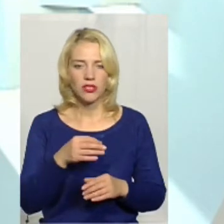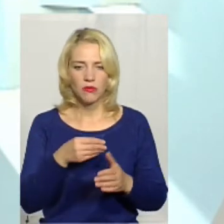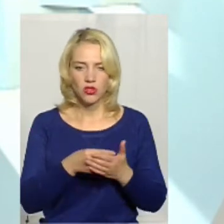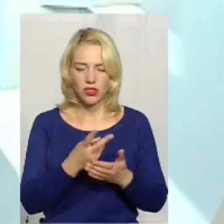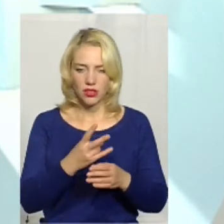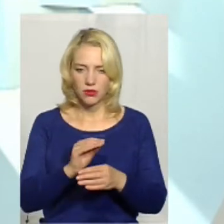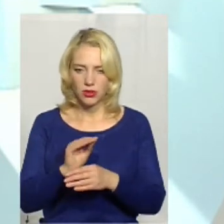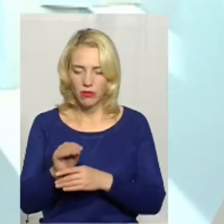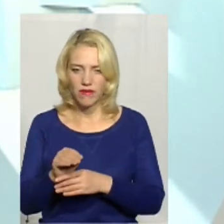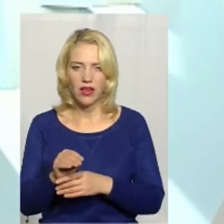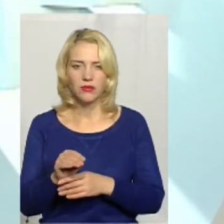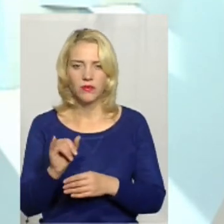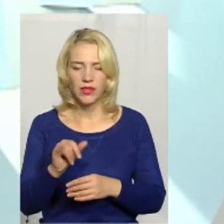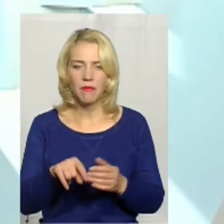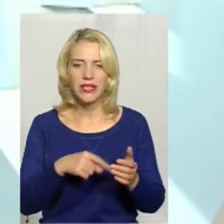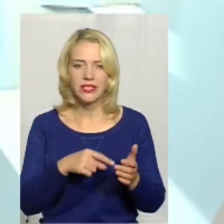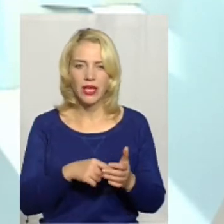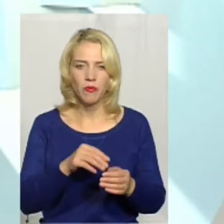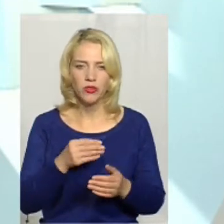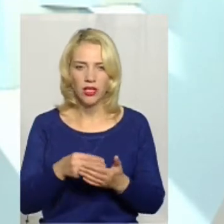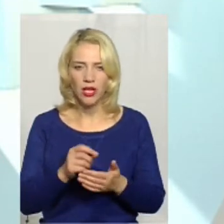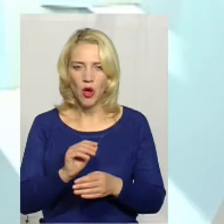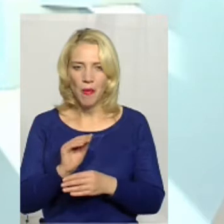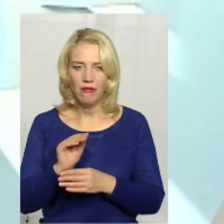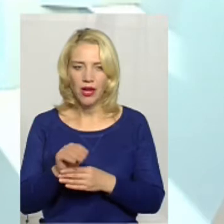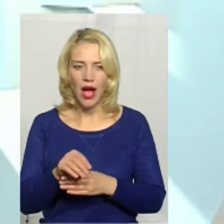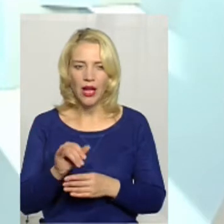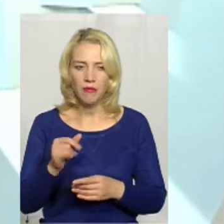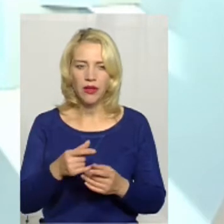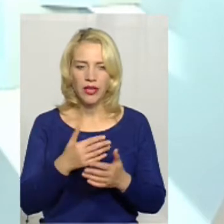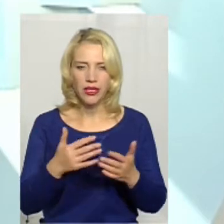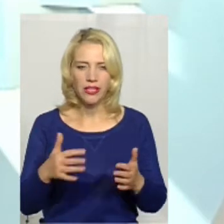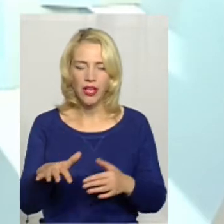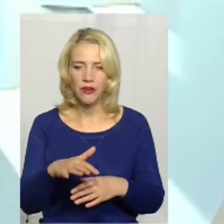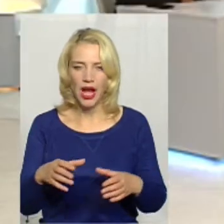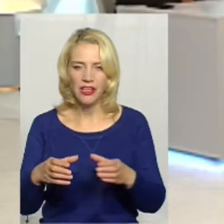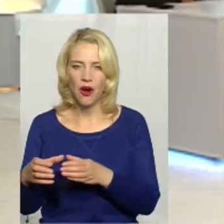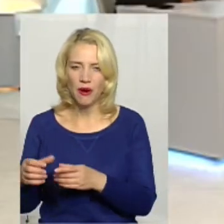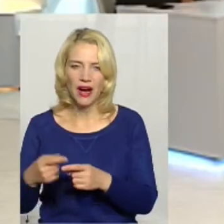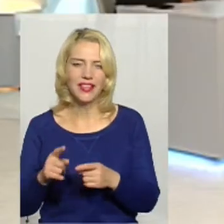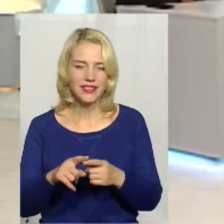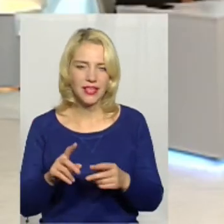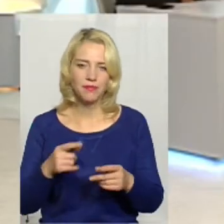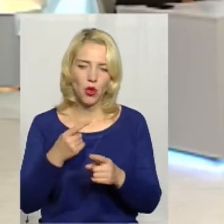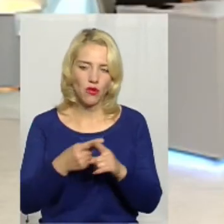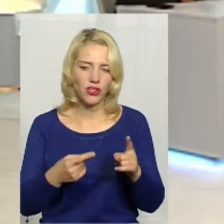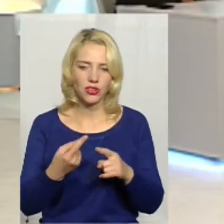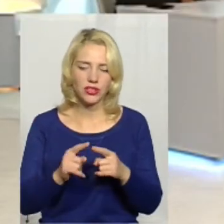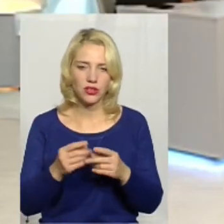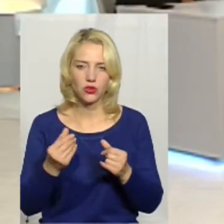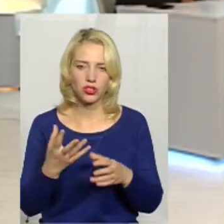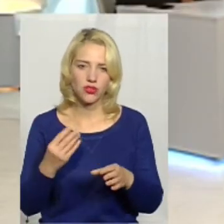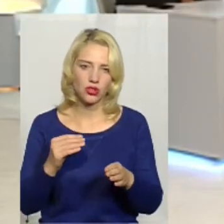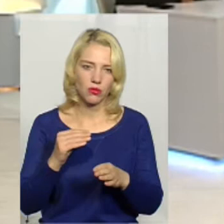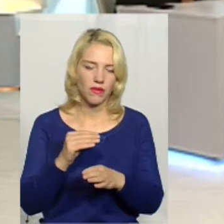ми додавляємо, міські бюджети, об'єднані територіальні громади. І це ще половина цих коштів, що